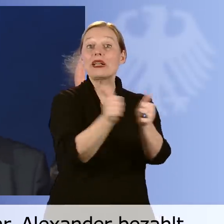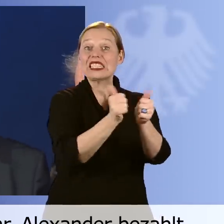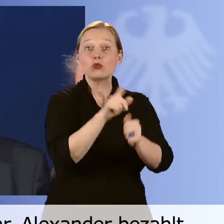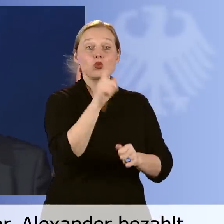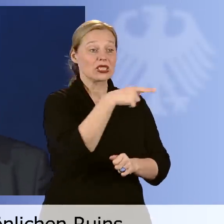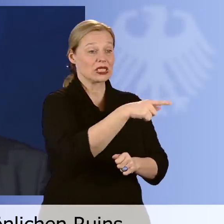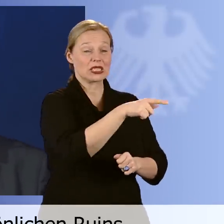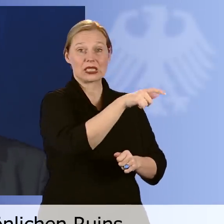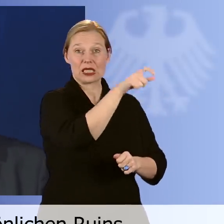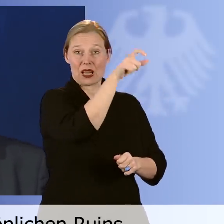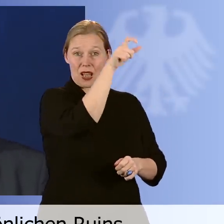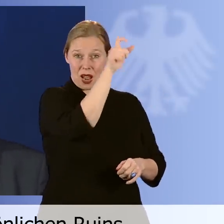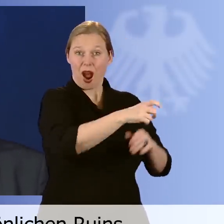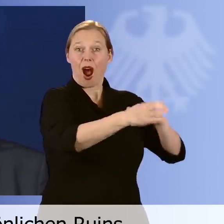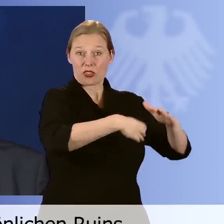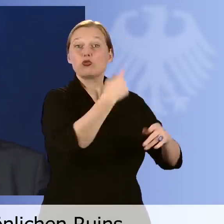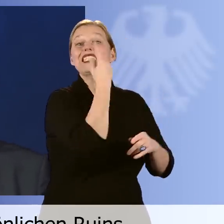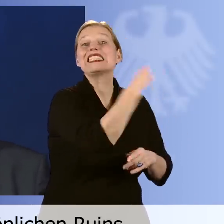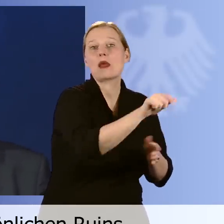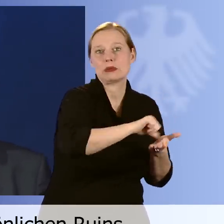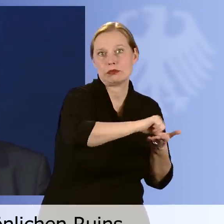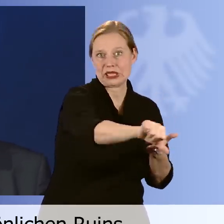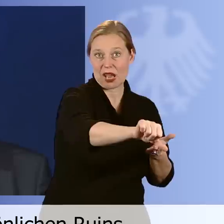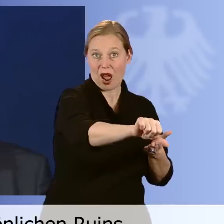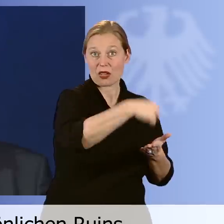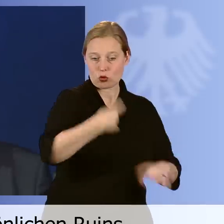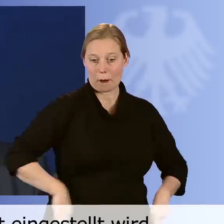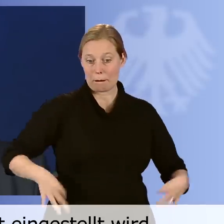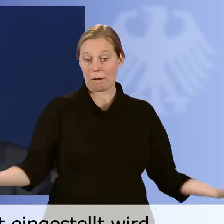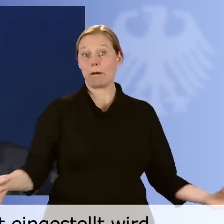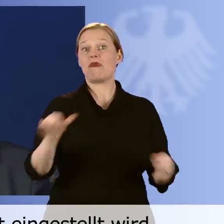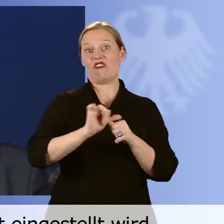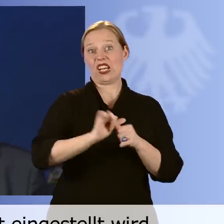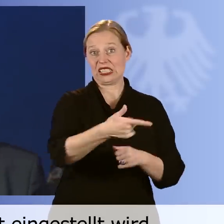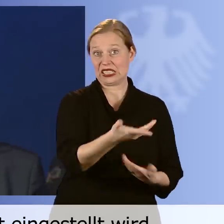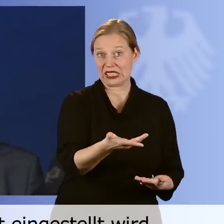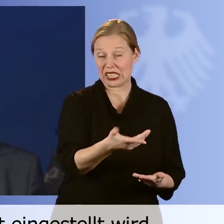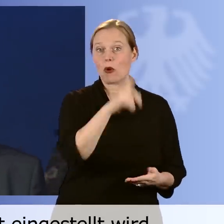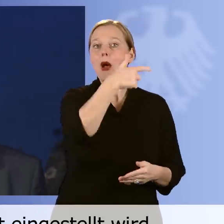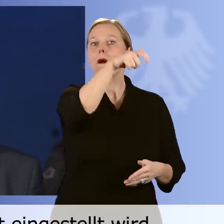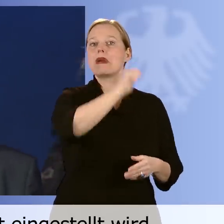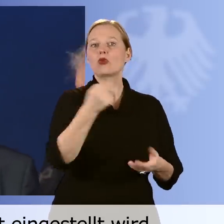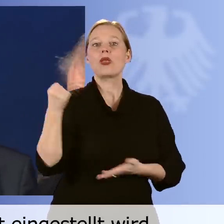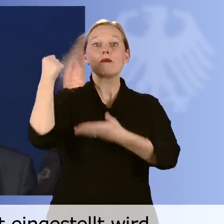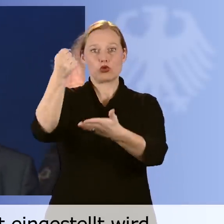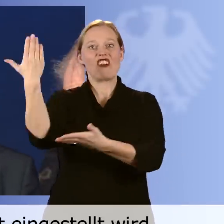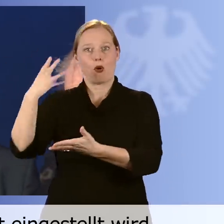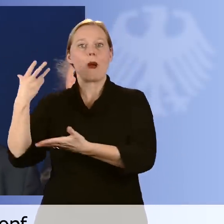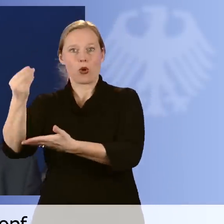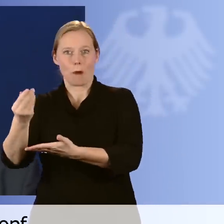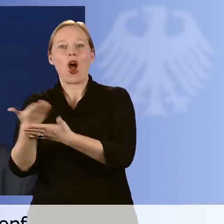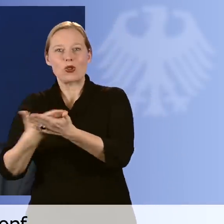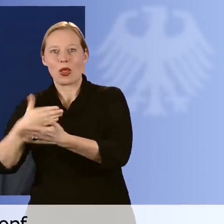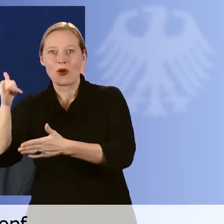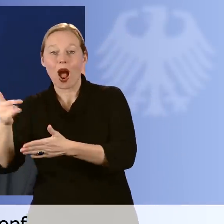aus der eigenen Kasse, aus der eigenen Tasche bis an die Grenze des persönlichen Ruins, weil das persönliche Budget einfach eingestellt wird und nicht automatisch